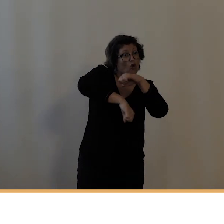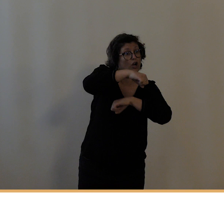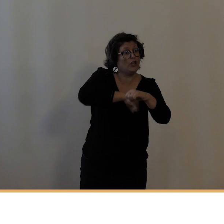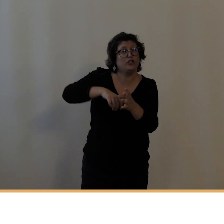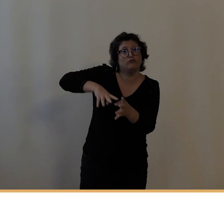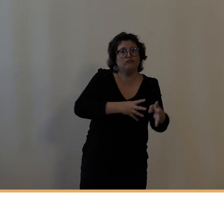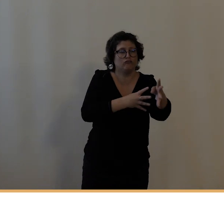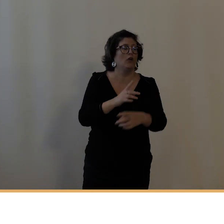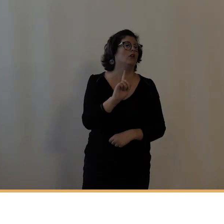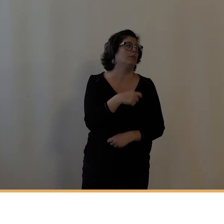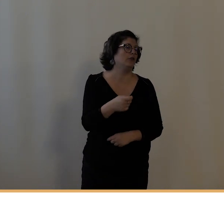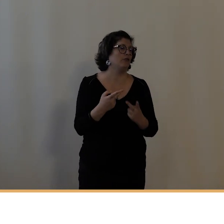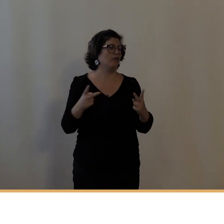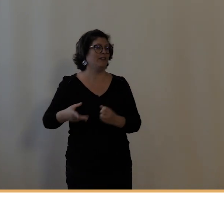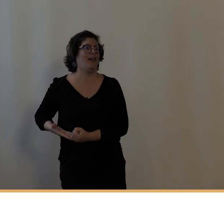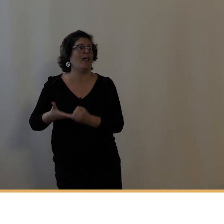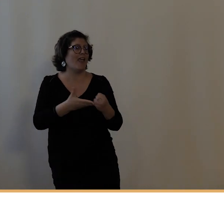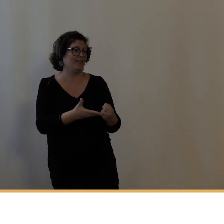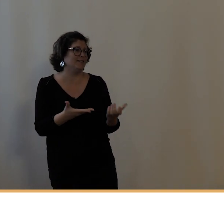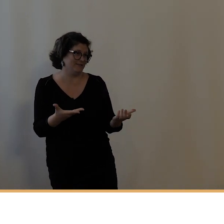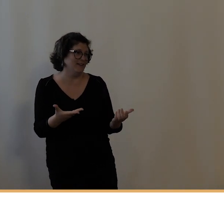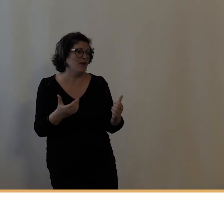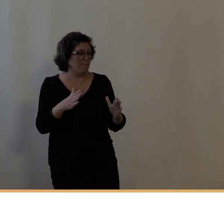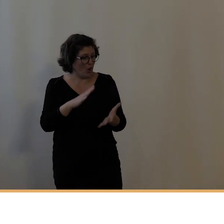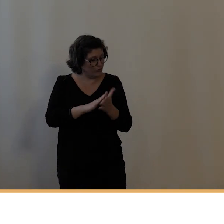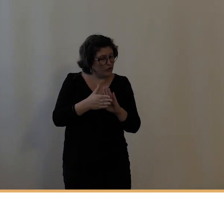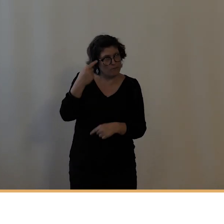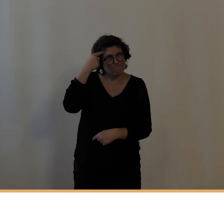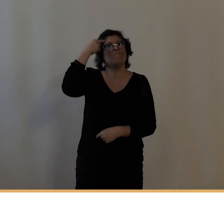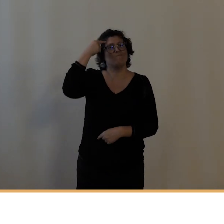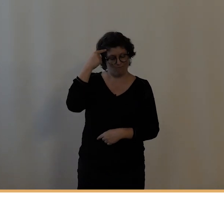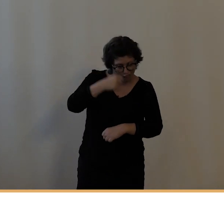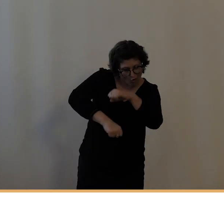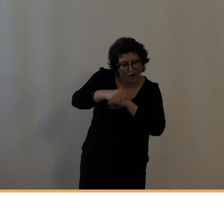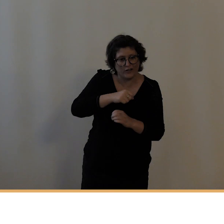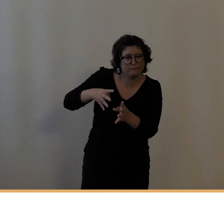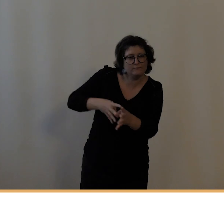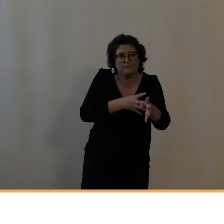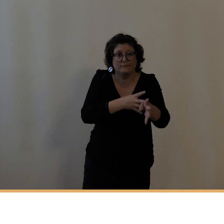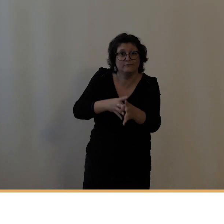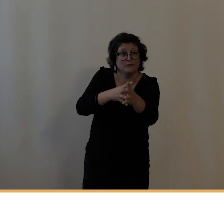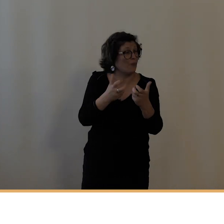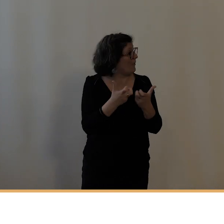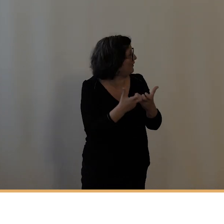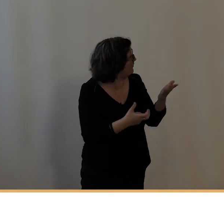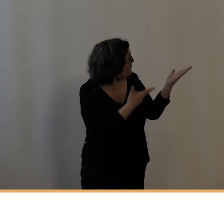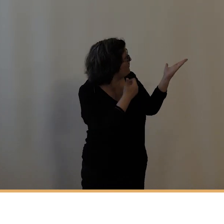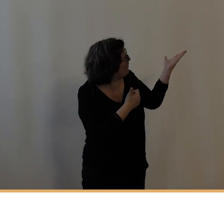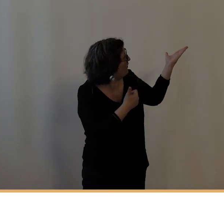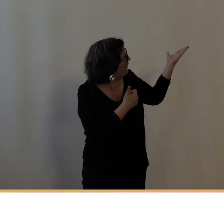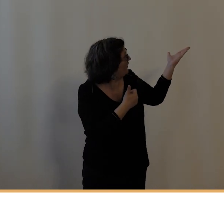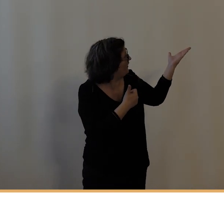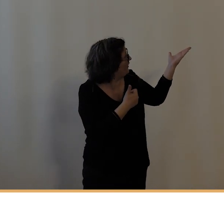la municipalité. Et donc, ici, vous avez un de ces départs de fêtes populaires où